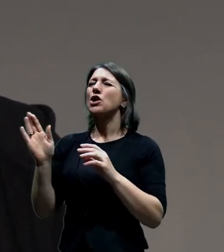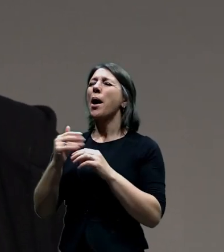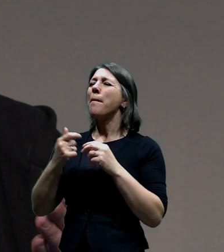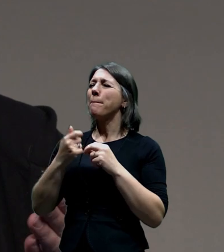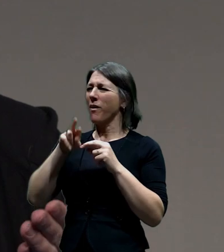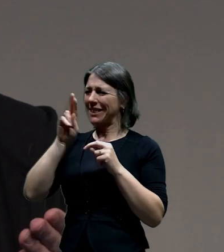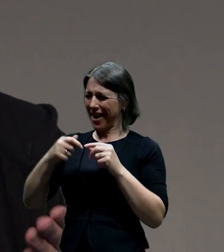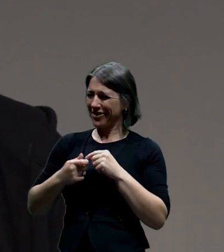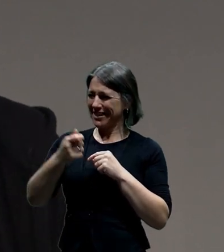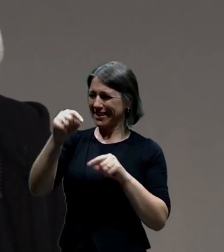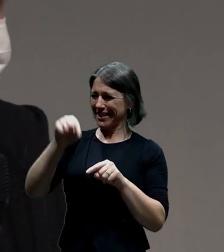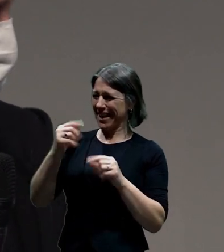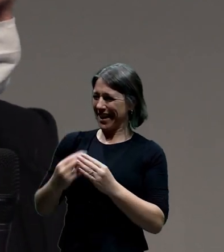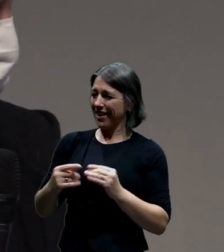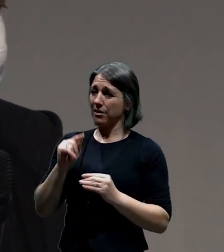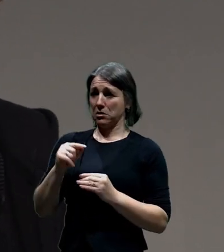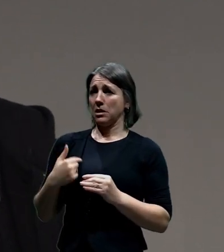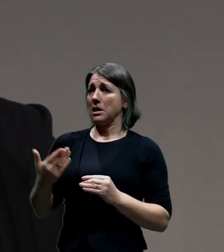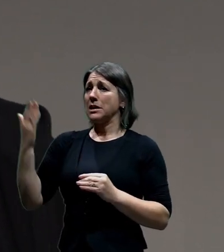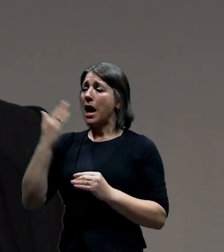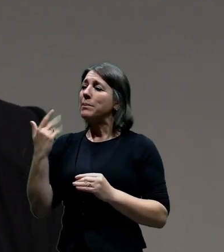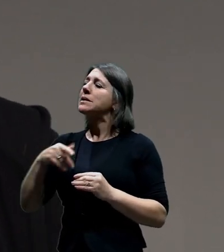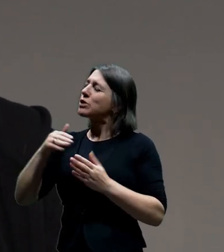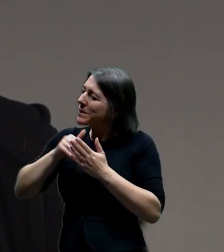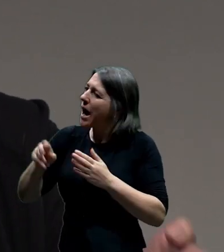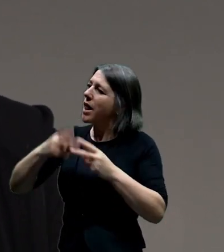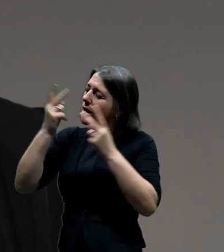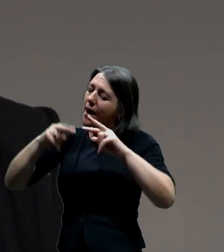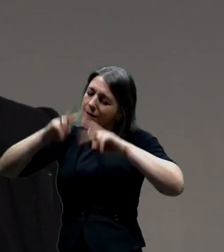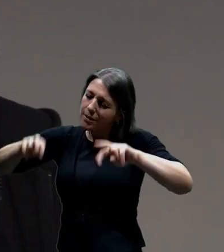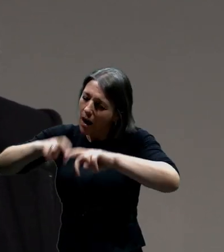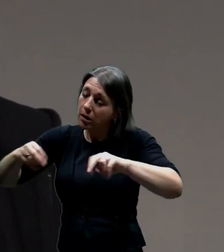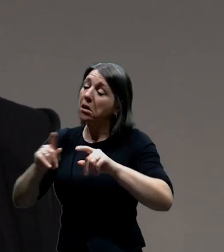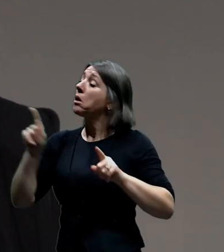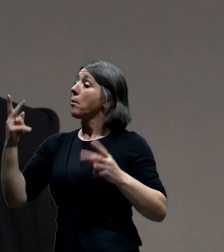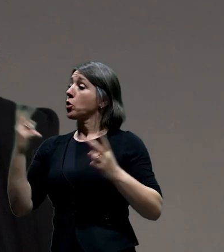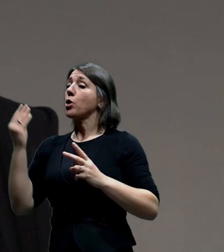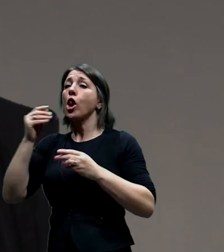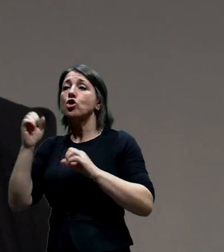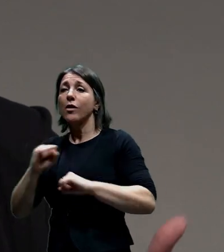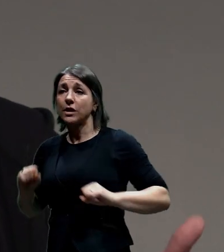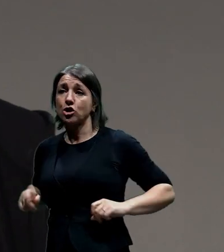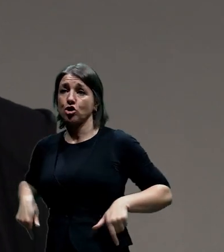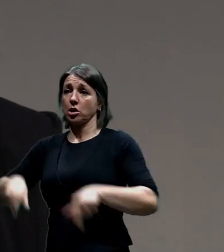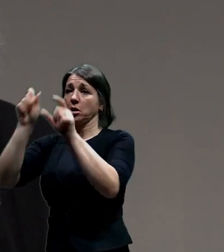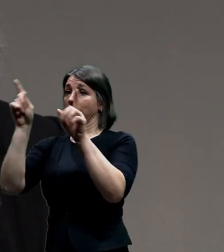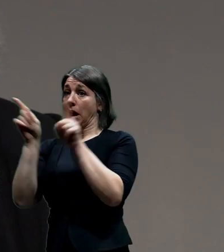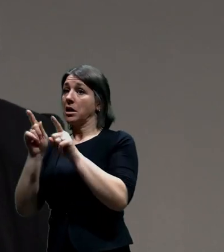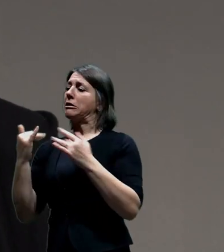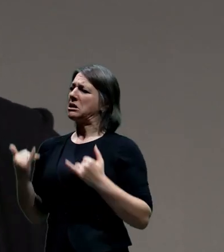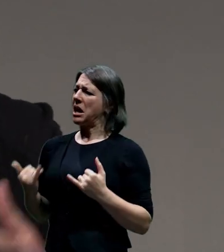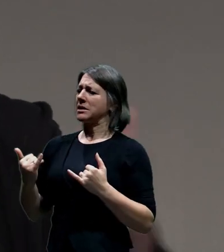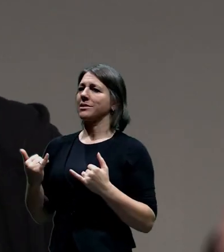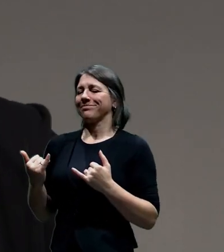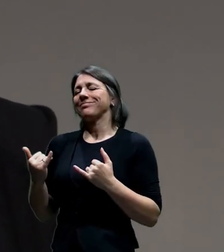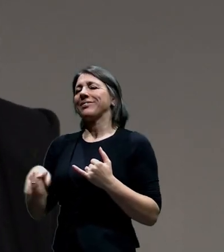Tohle to, tohle si myslím, že je zkoumání a že třeba ta ulice v těch Holešovičkách, tak ano, dneska jsme do ní tím, jak